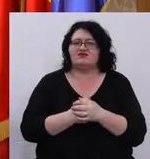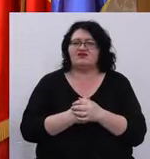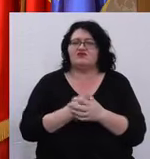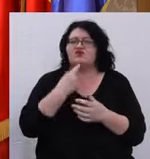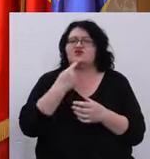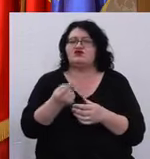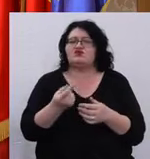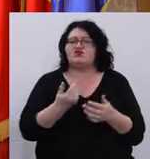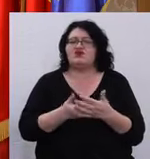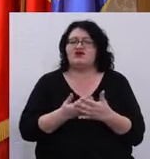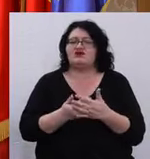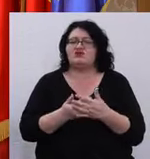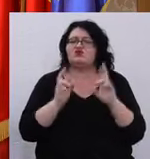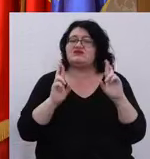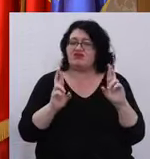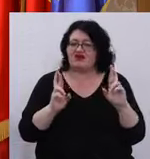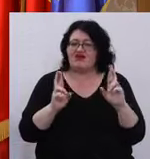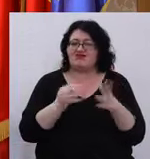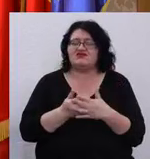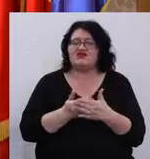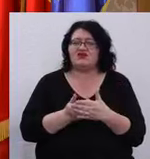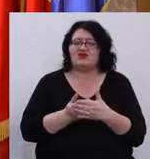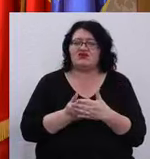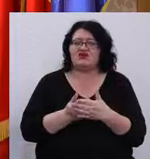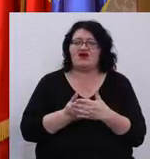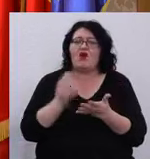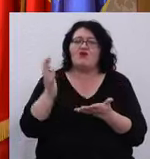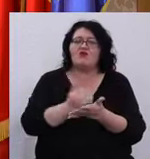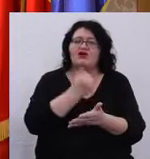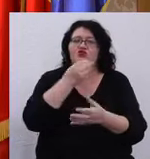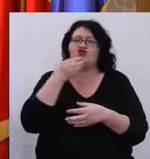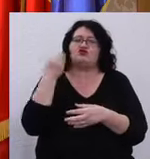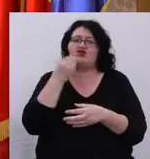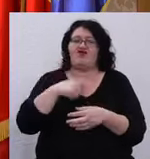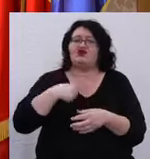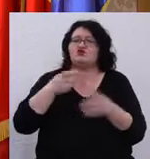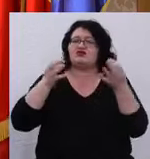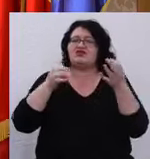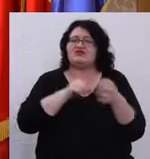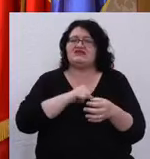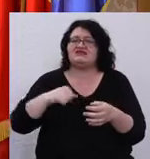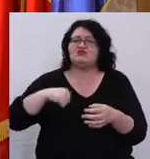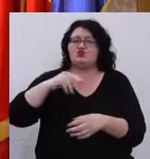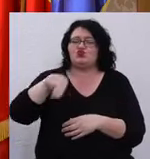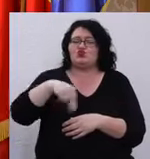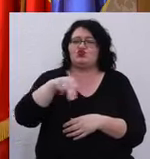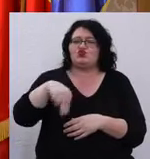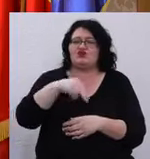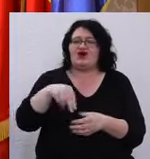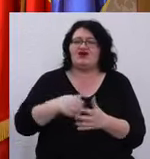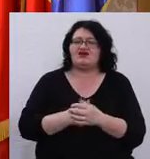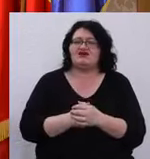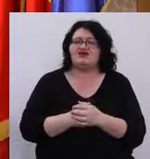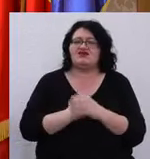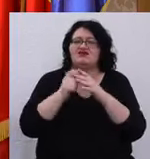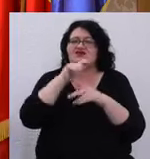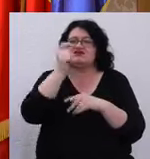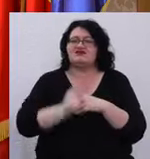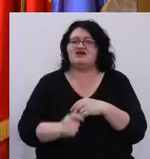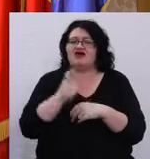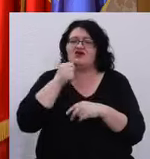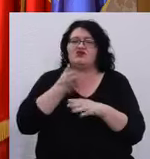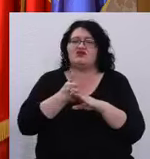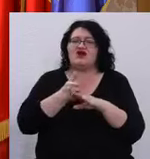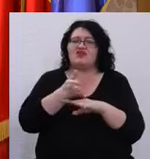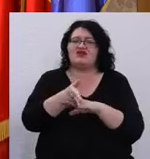Și spun asta și cu o speranță, pentru că am reușit ceva. Suntem singuri județi în țară unde am